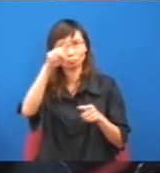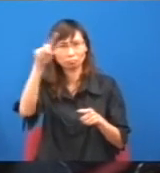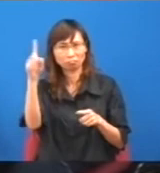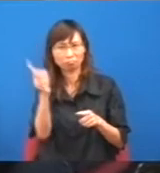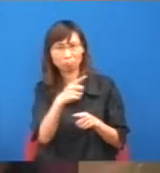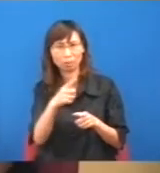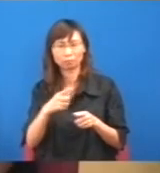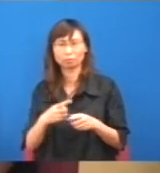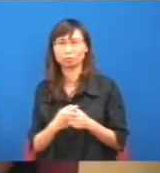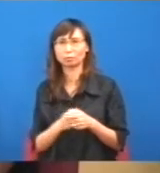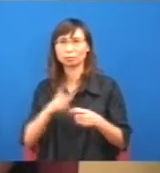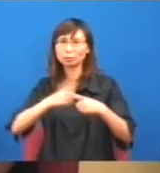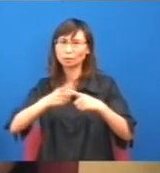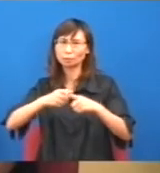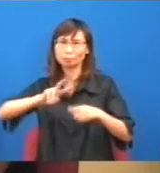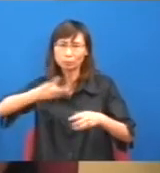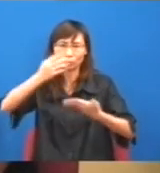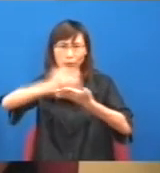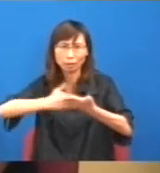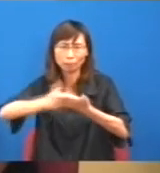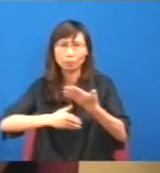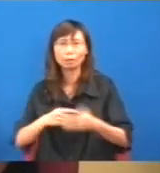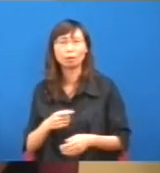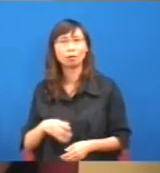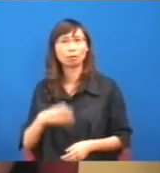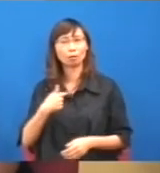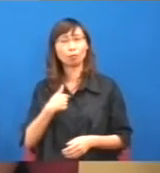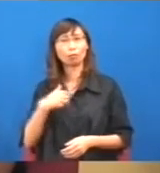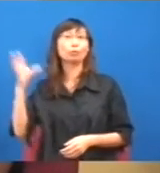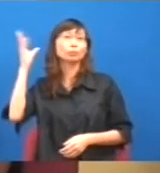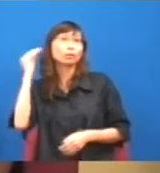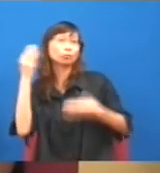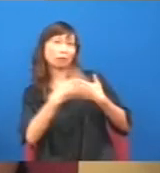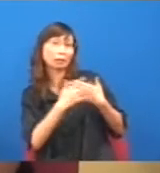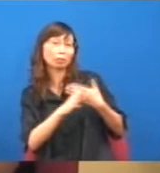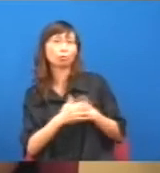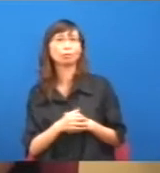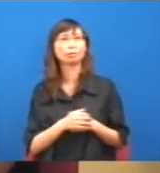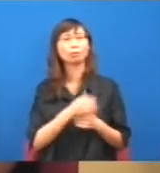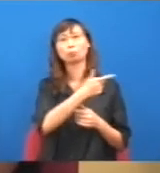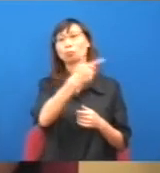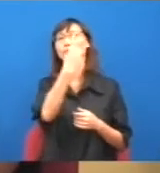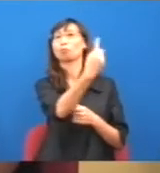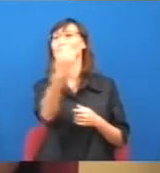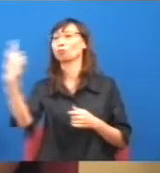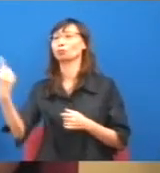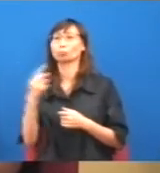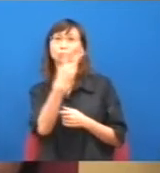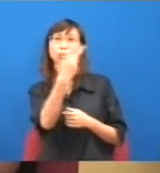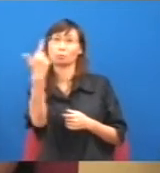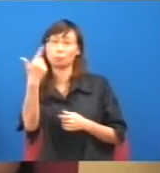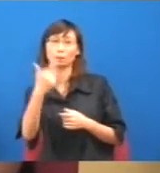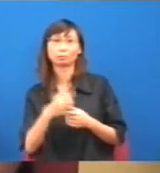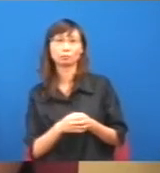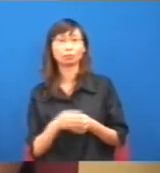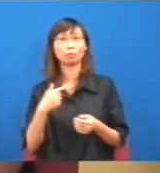剛才聽過一個類似版本就是,如果大家都是28元最低工資,我為何不做康奸呢,回夜間可以乘機偷懶睡覺,我為